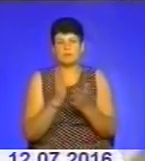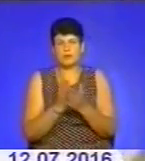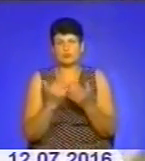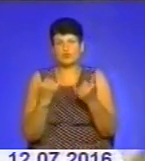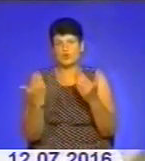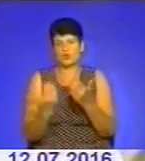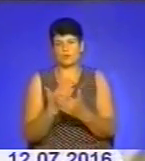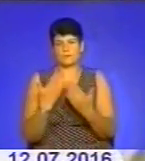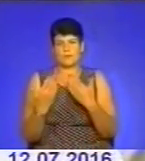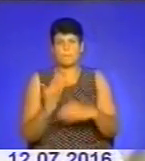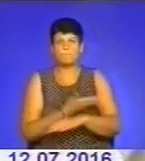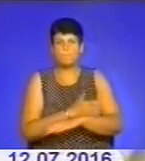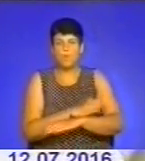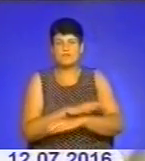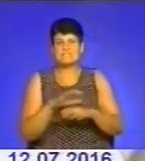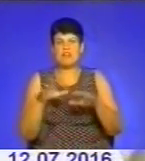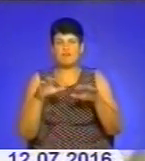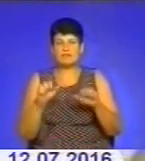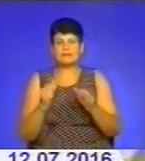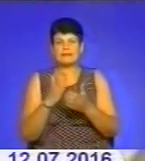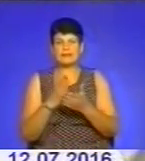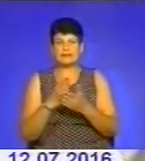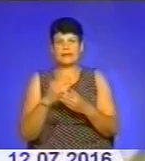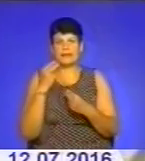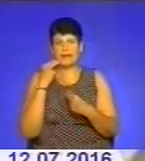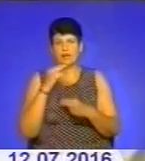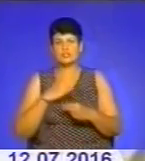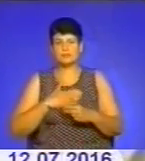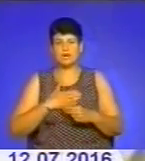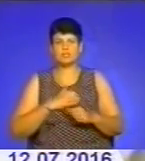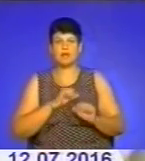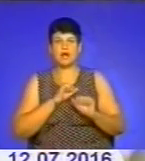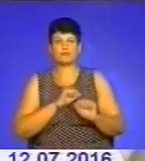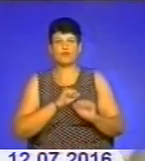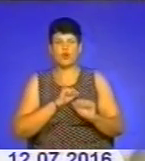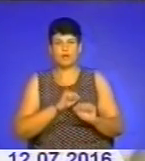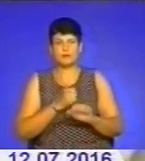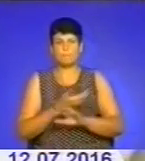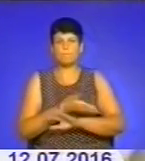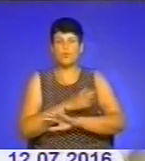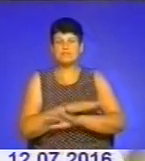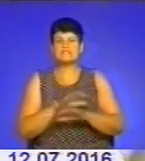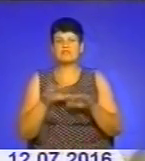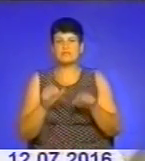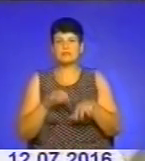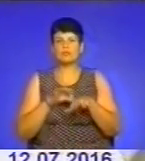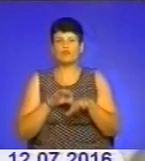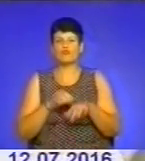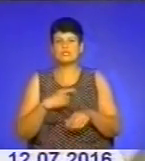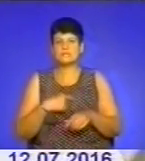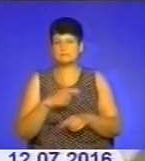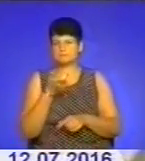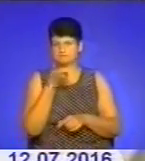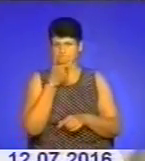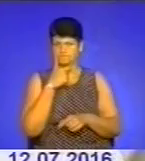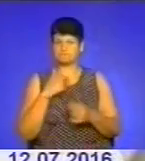Польська влада якраз є самим кращим нашим адвокатом європейським. Польська влада веде себе дуже солідно і